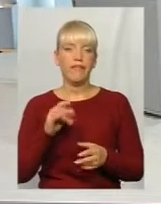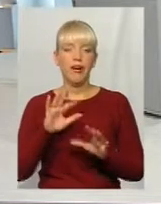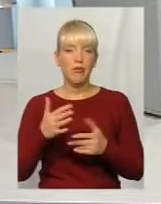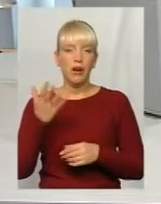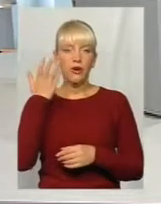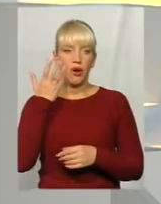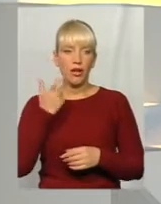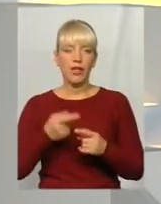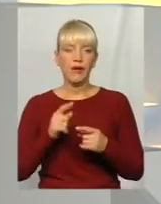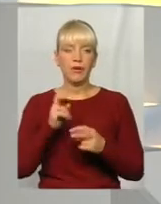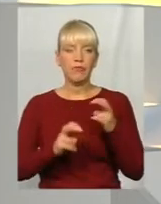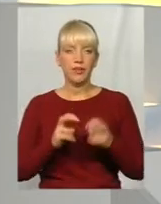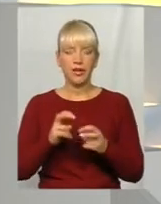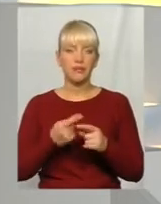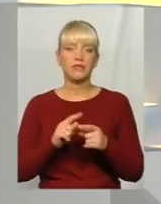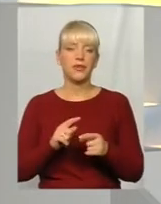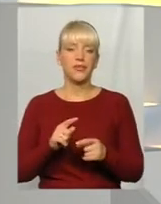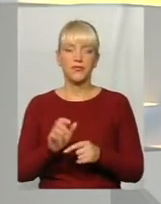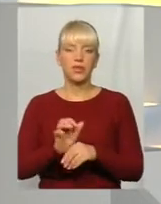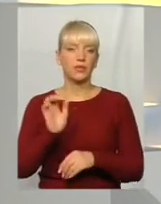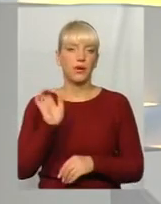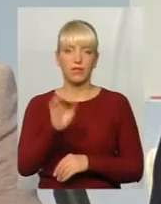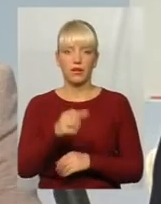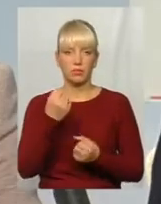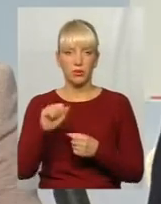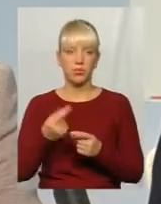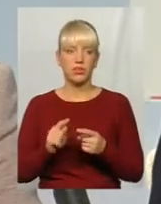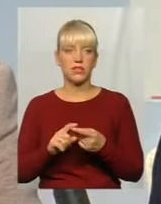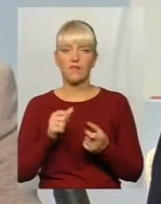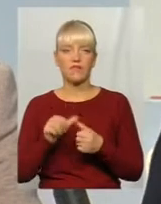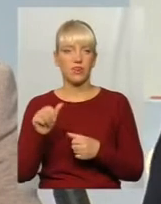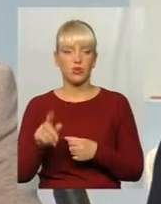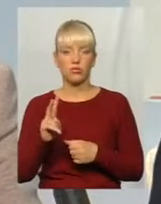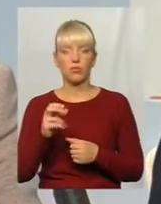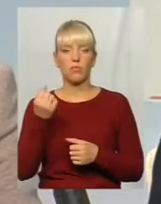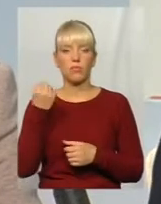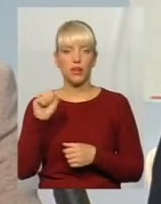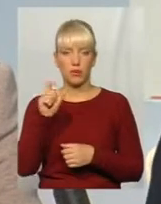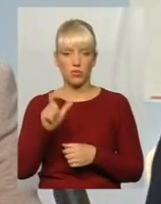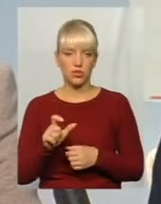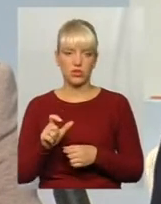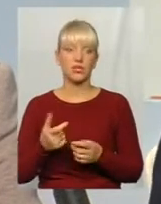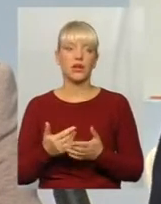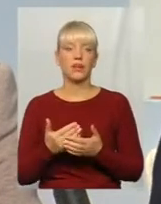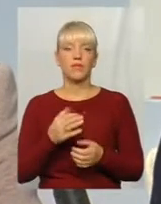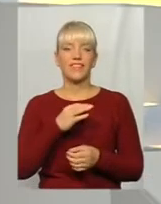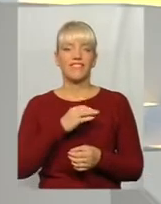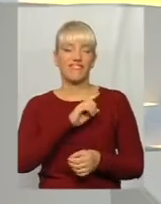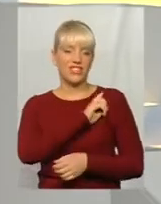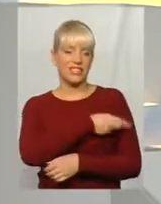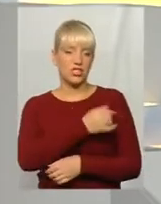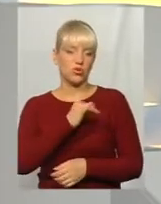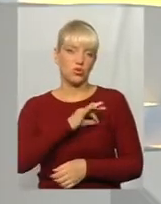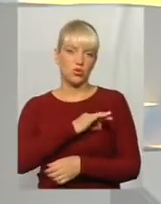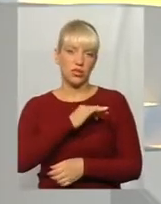переможцю, вони виключні і зазвичай пов'язані з тим, що переможець просто там фізично або юридично не може забрати,